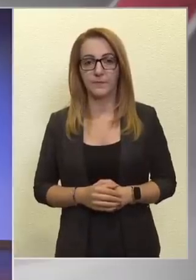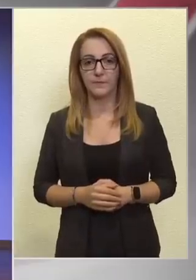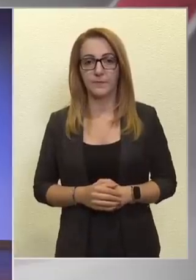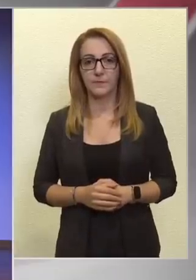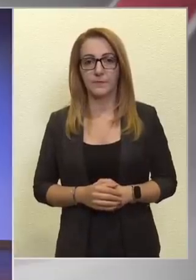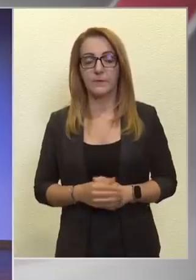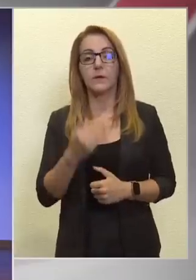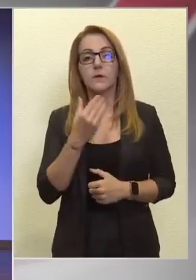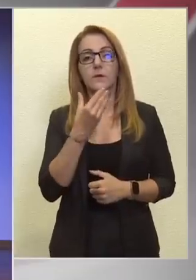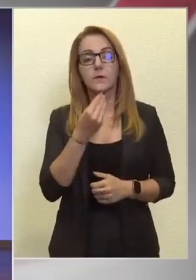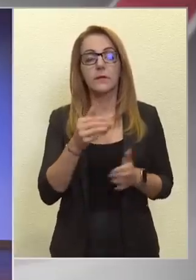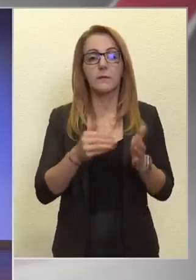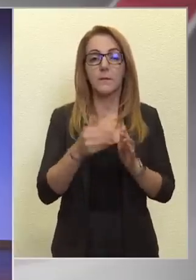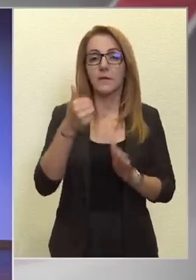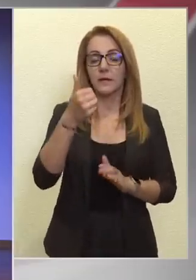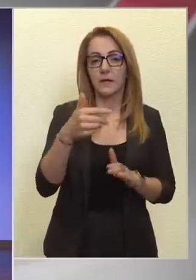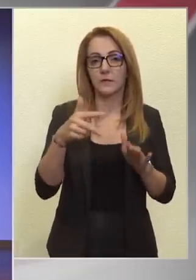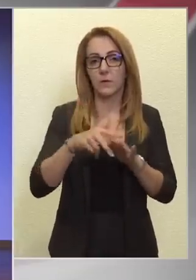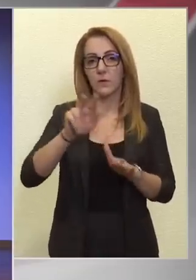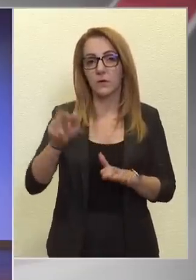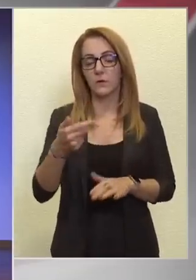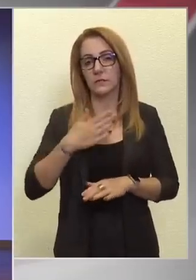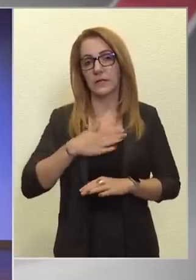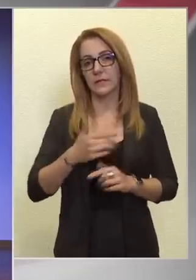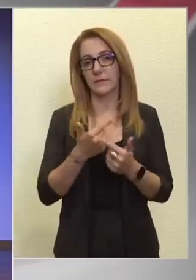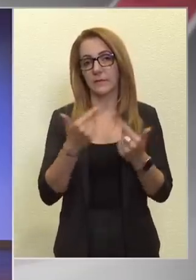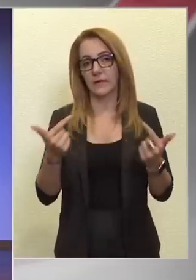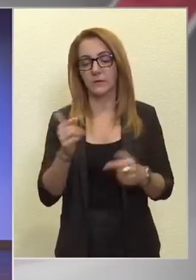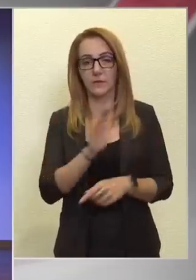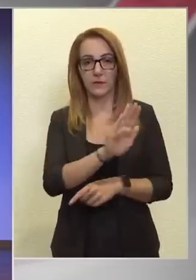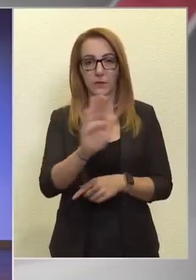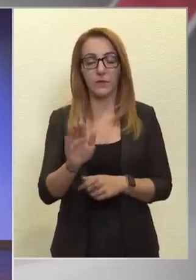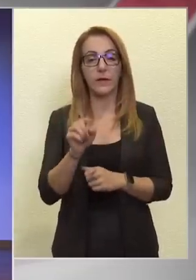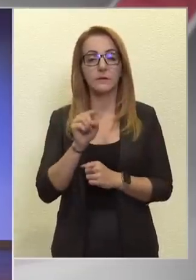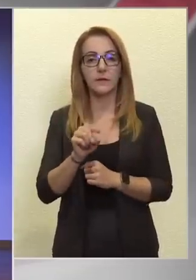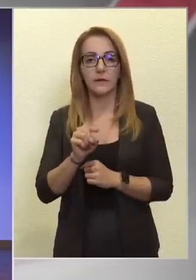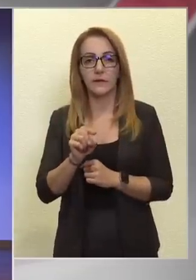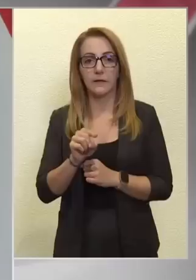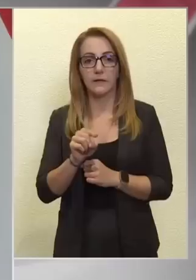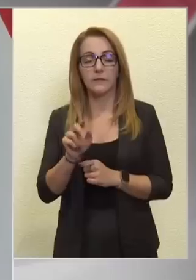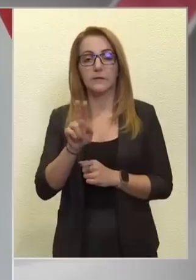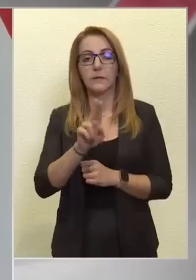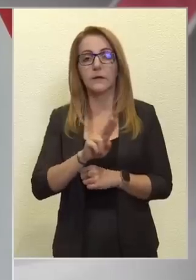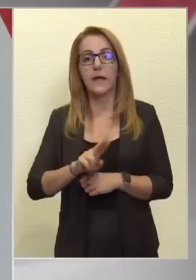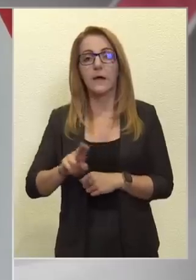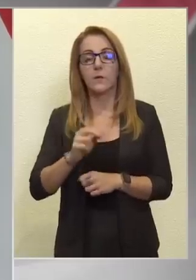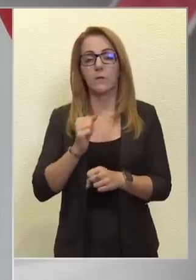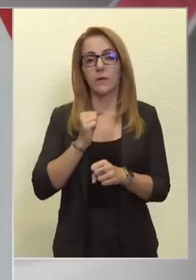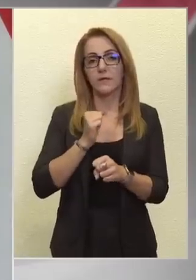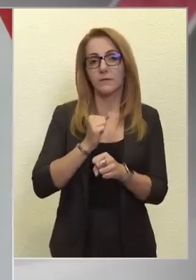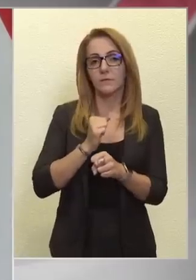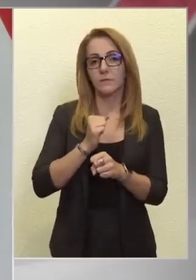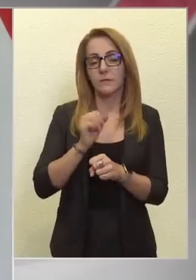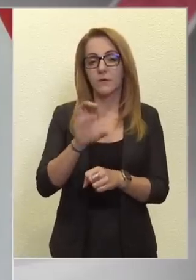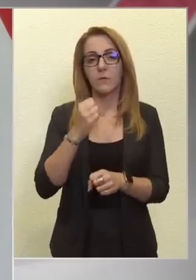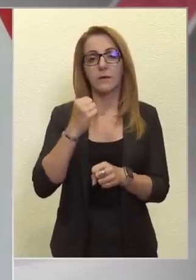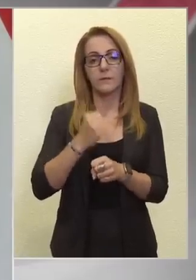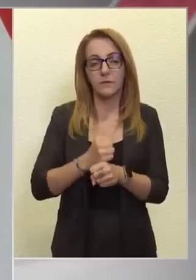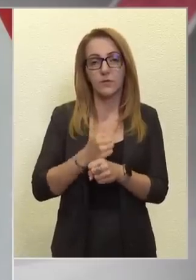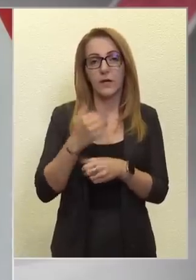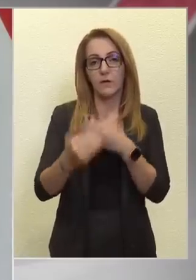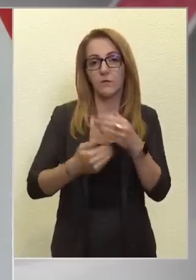Köszönjük szépen. Még egy dologról szeretném tájékoztatni önöket, ez pedig az Európai Bizottsággal folytatott